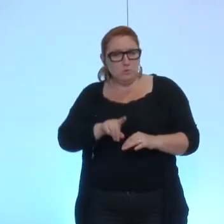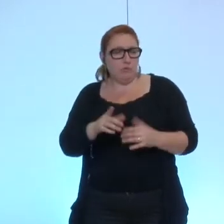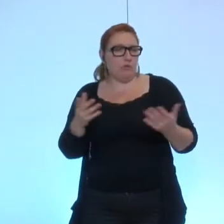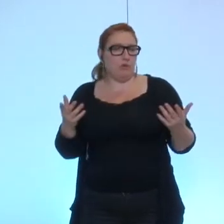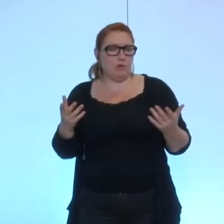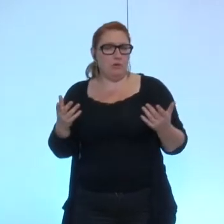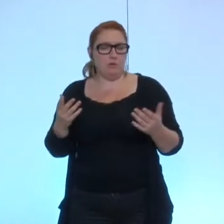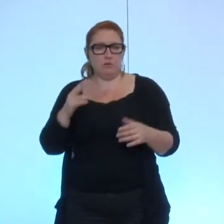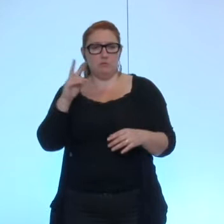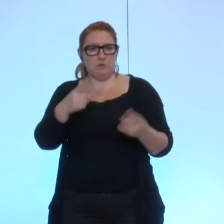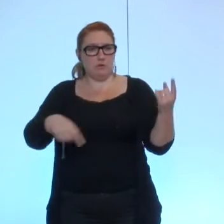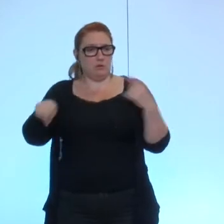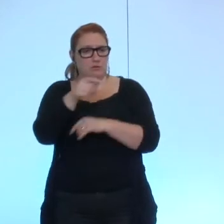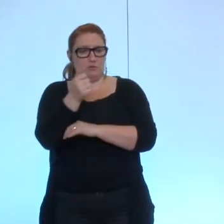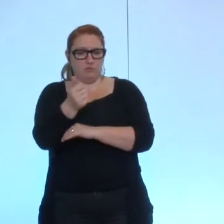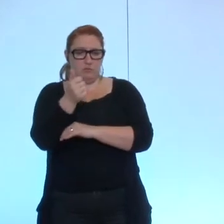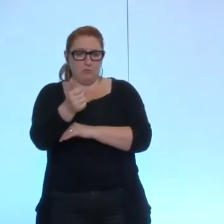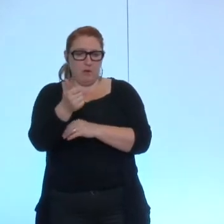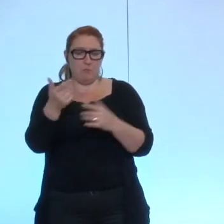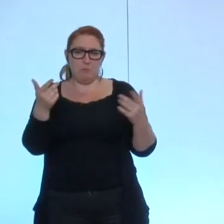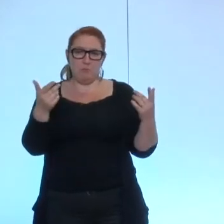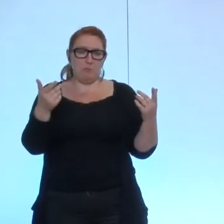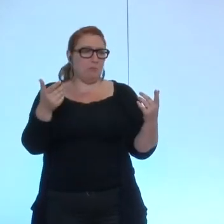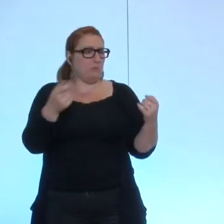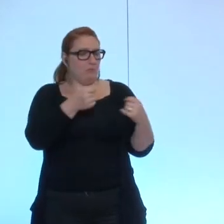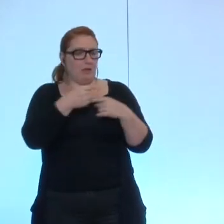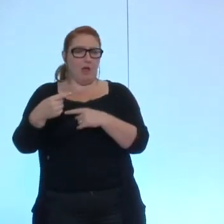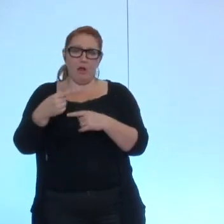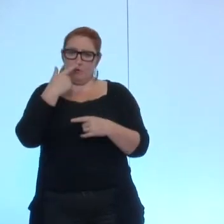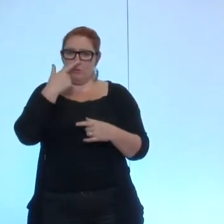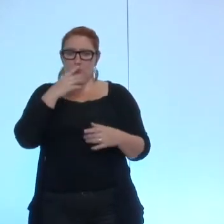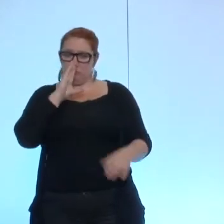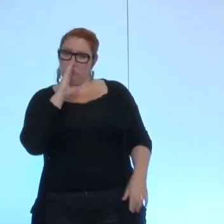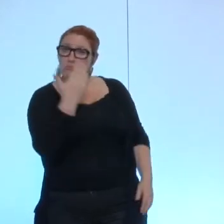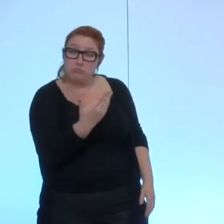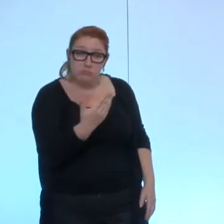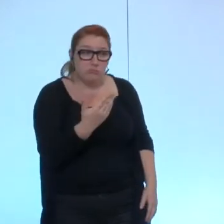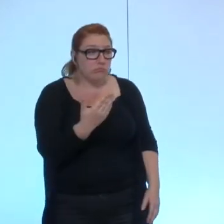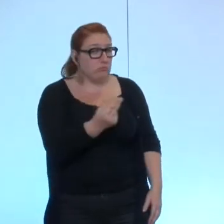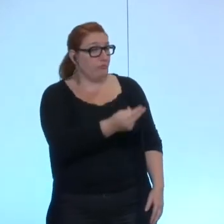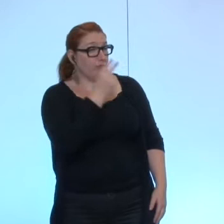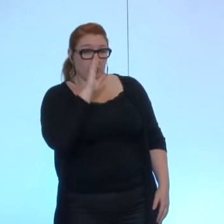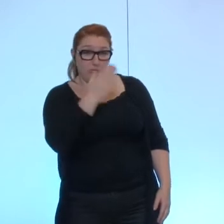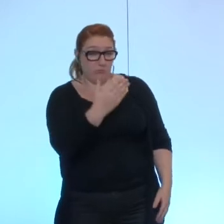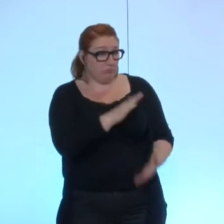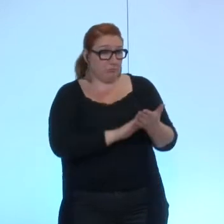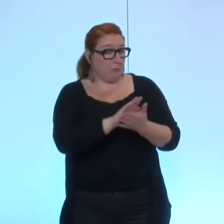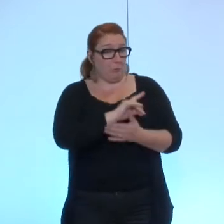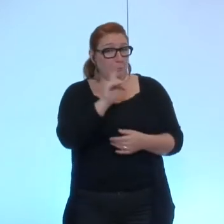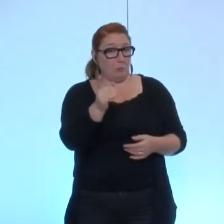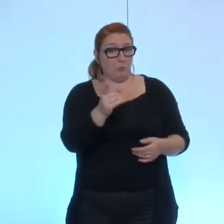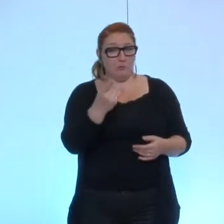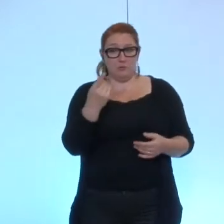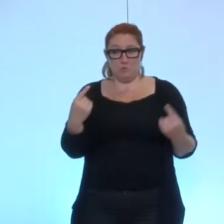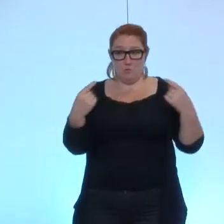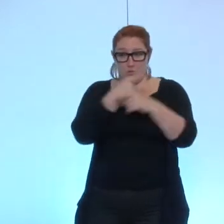ce que vous estimez vous-même nous interprétez comme un changement de position à tout le moins on ne peut pas dire que c'est un changement de position c'est une position qui est